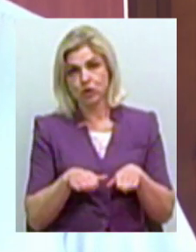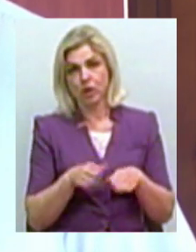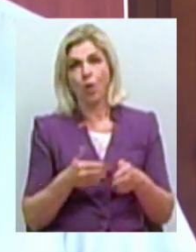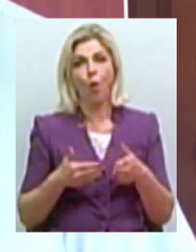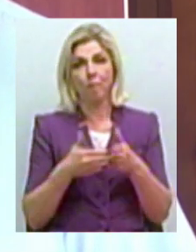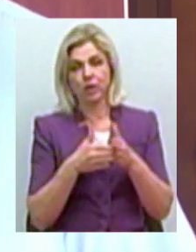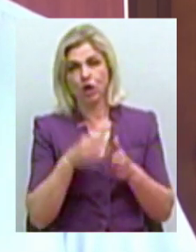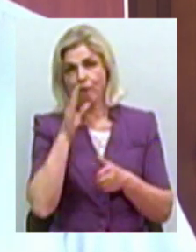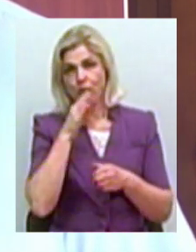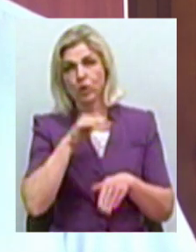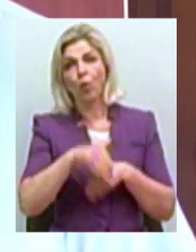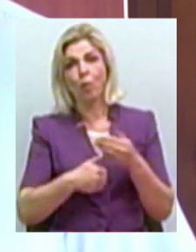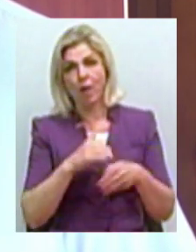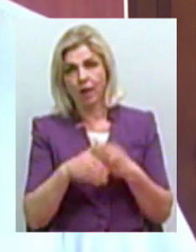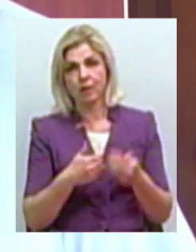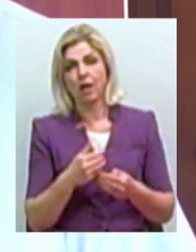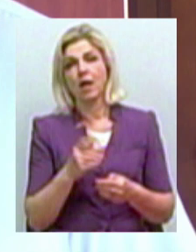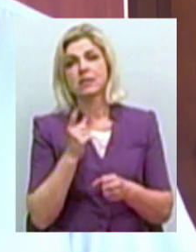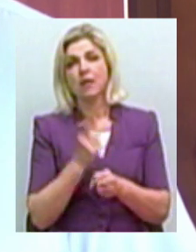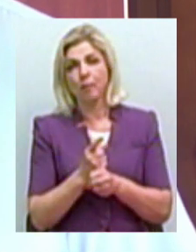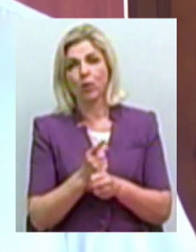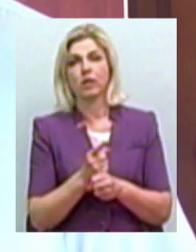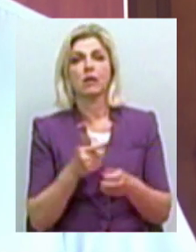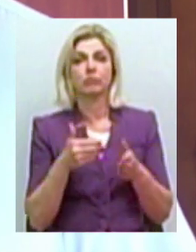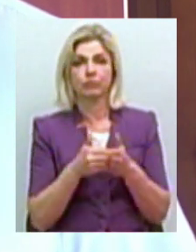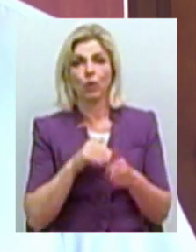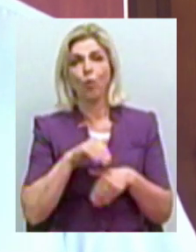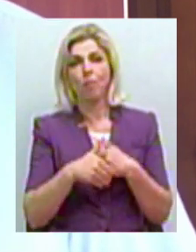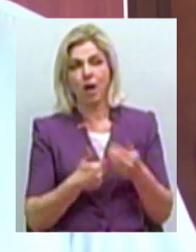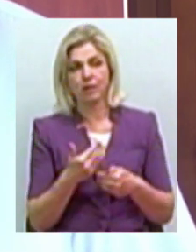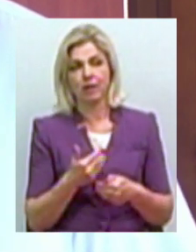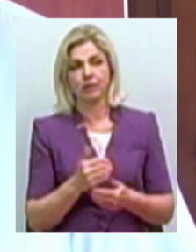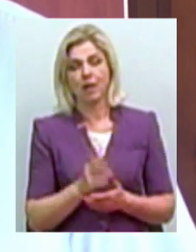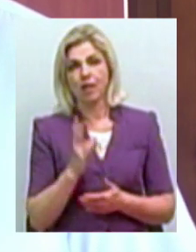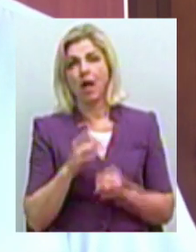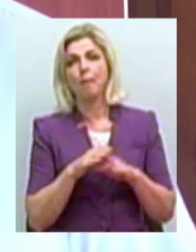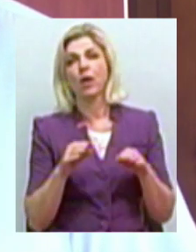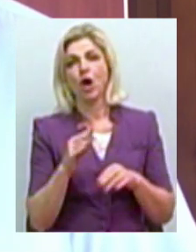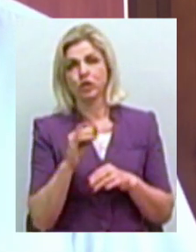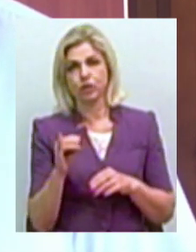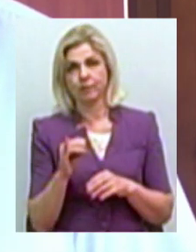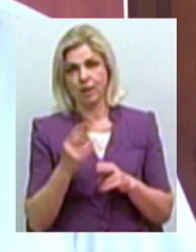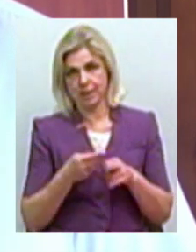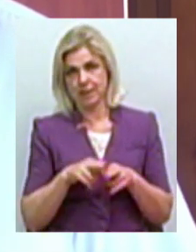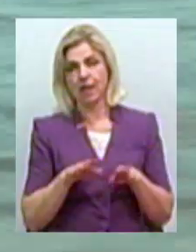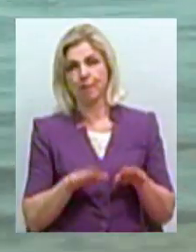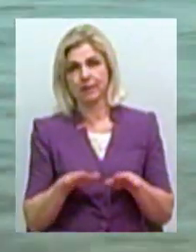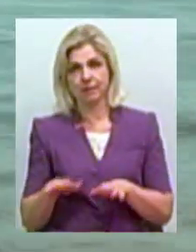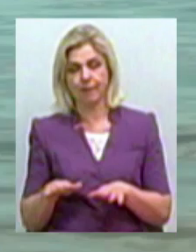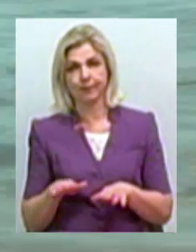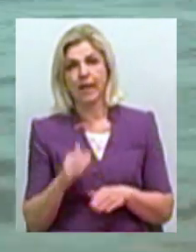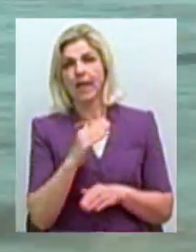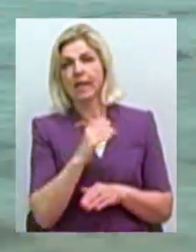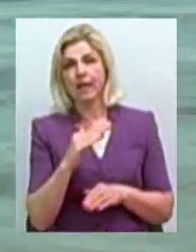водокористування, тобто заборонити або обмежити купання саме на пляжах в цих місцях. Рівень